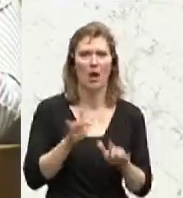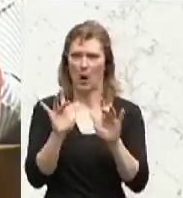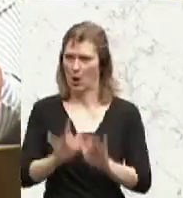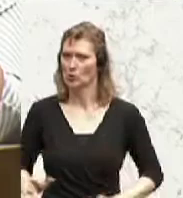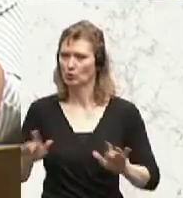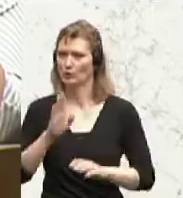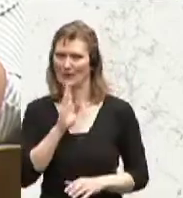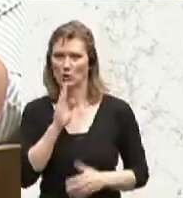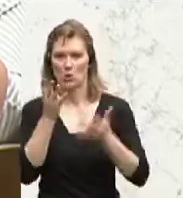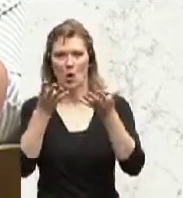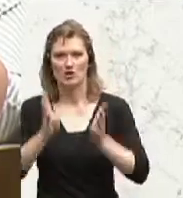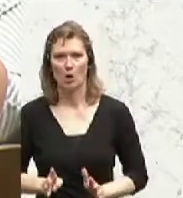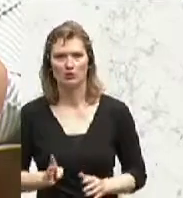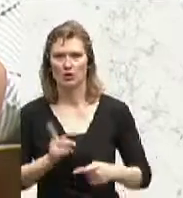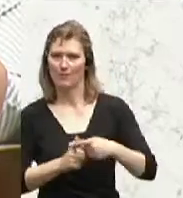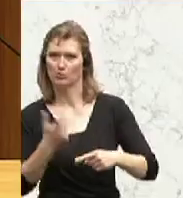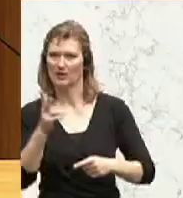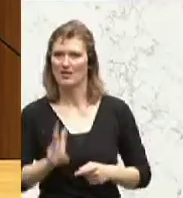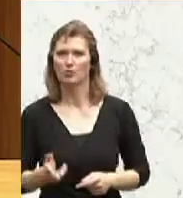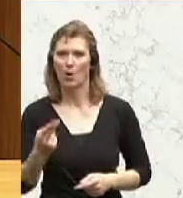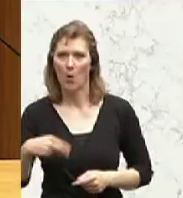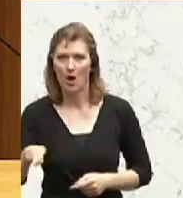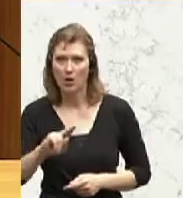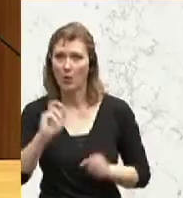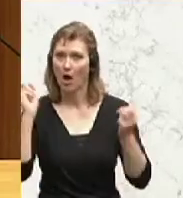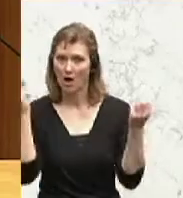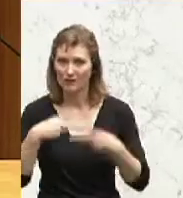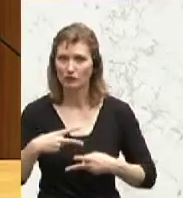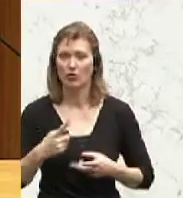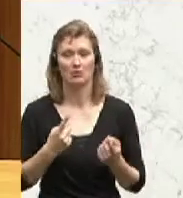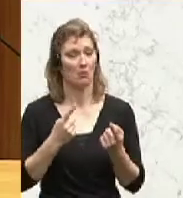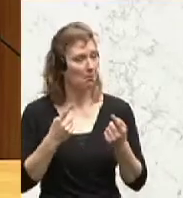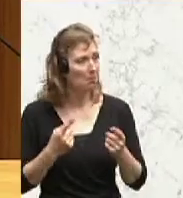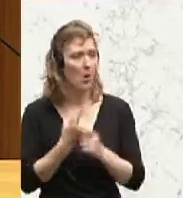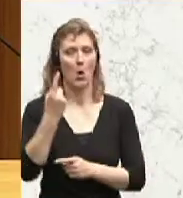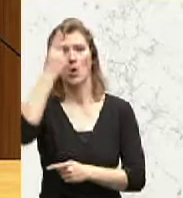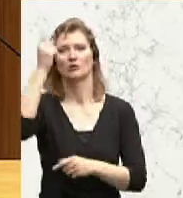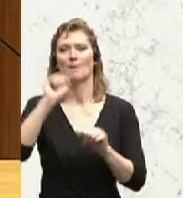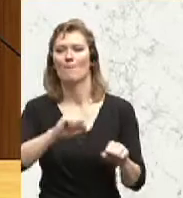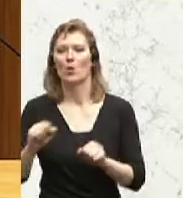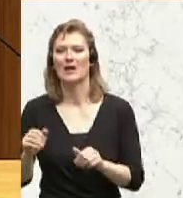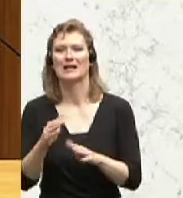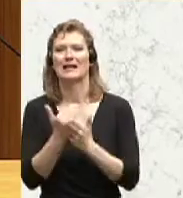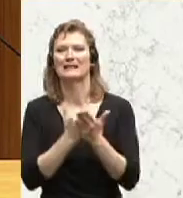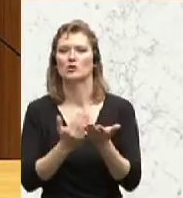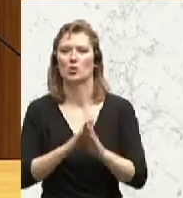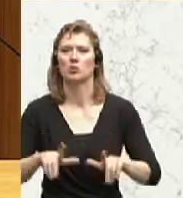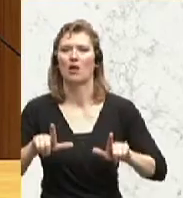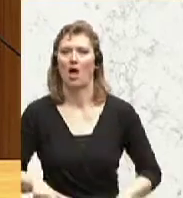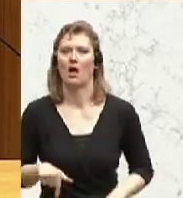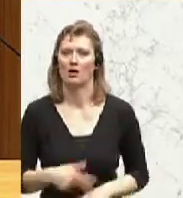9.000 plus 3.000 Euro das als höchste mögliche Gesetzesgrundlage für Österreich